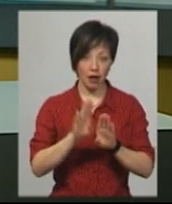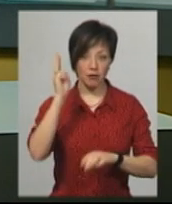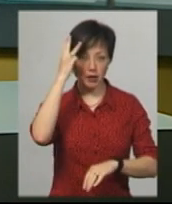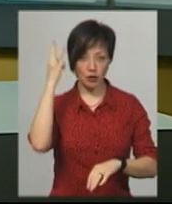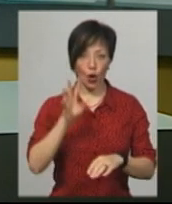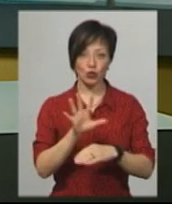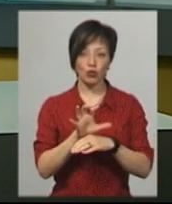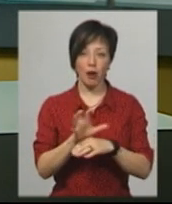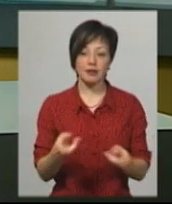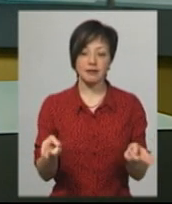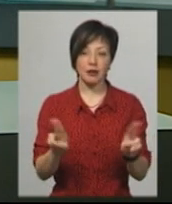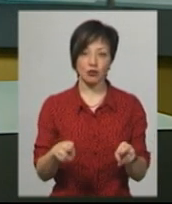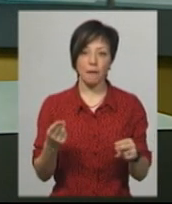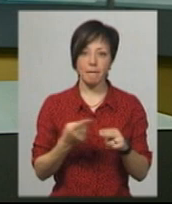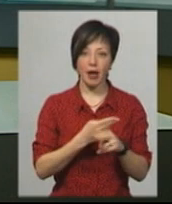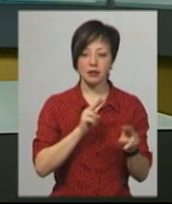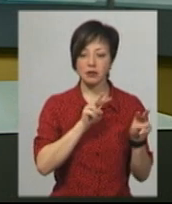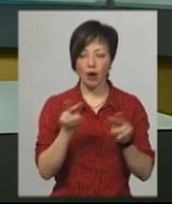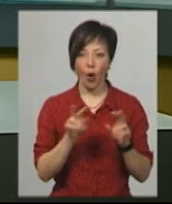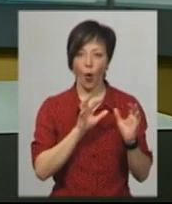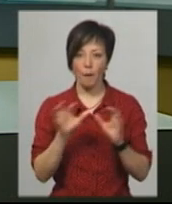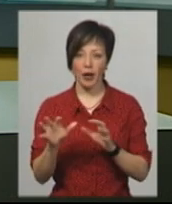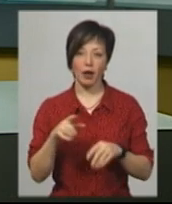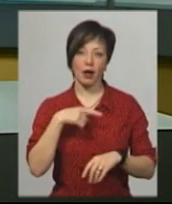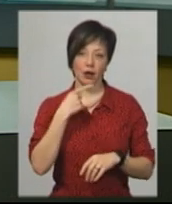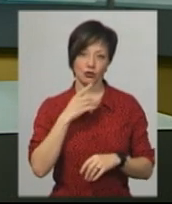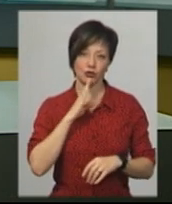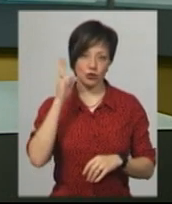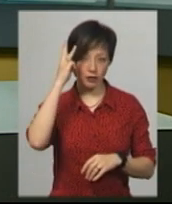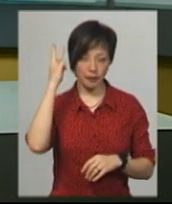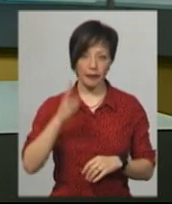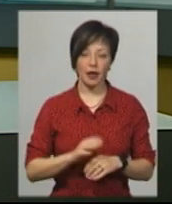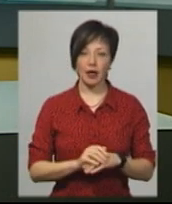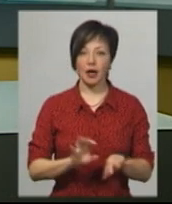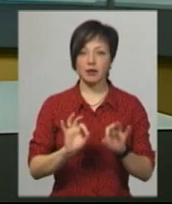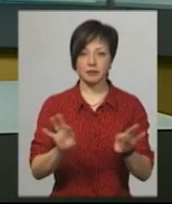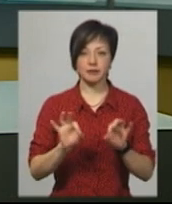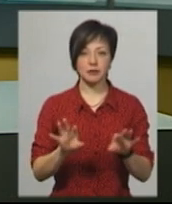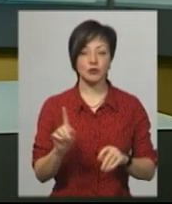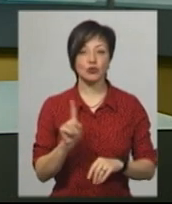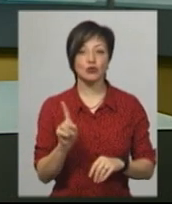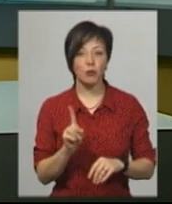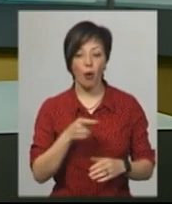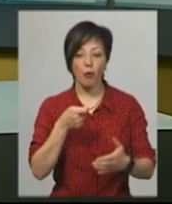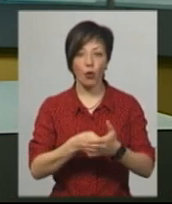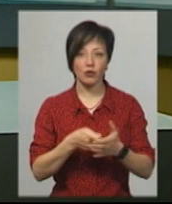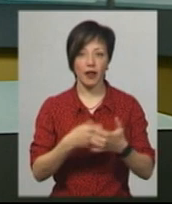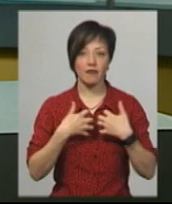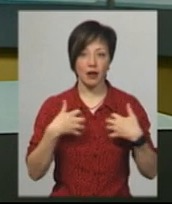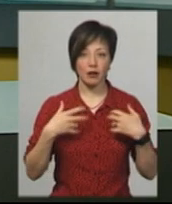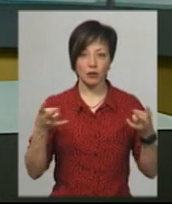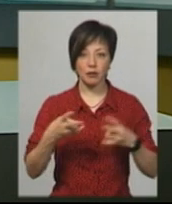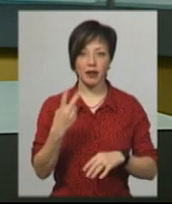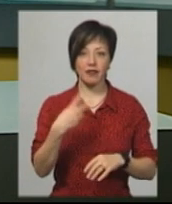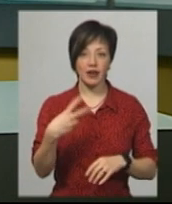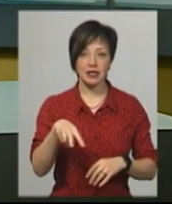центрі собаки залишились без опіки, каже хмельничанка Віталія Щедріна. За словами дівчини, для того, аби погодувати тварин, потрібно